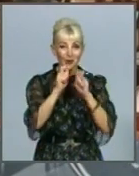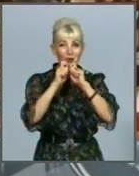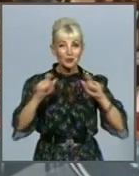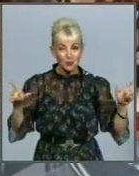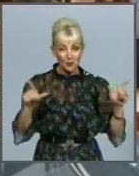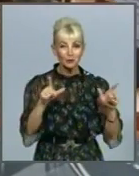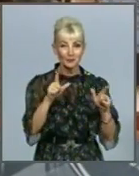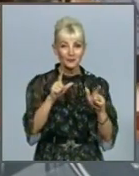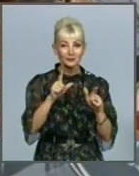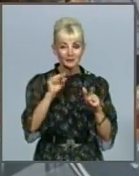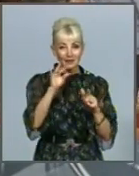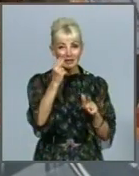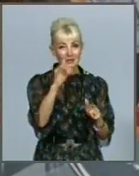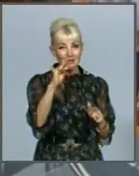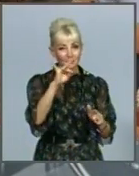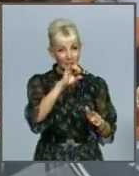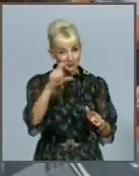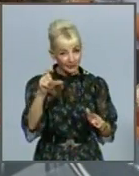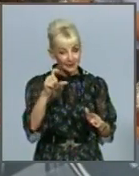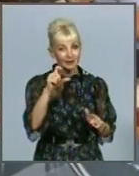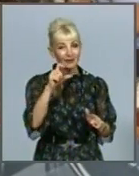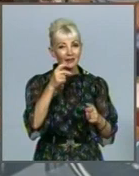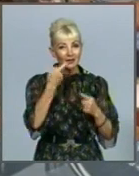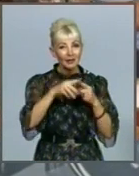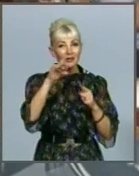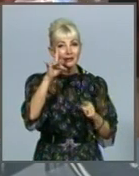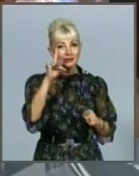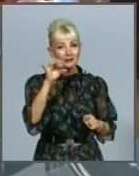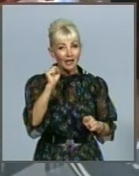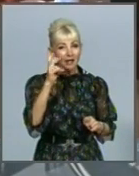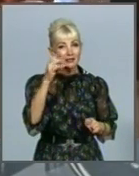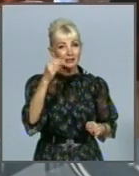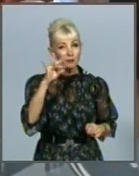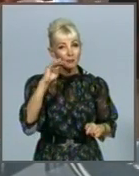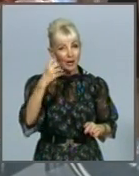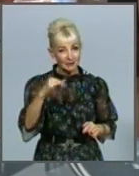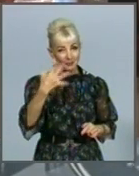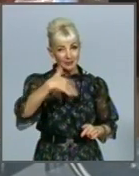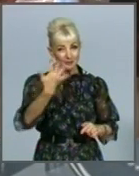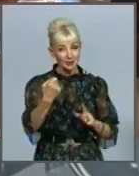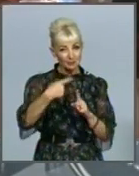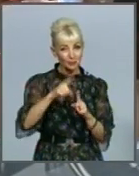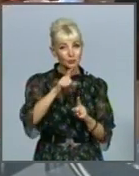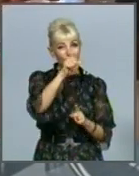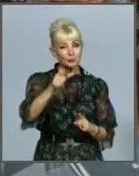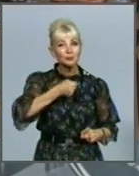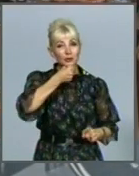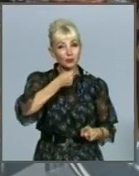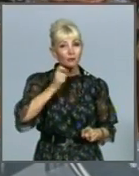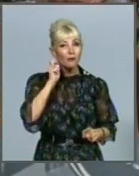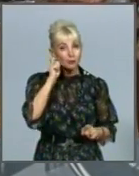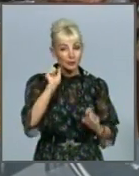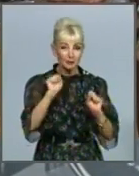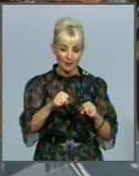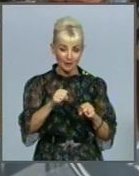цифрових трансформацій – школа 55+. Аби і люди поважного віку могли вільно користуватися електронними